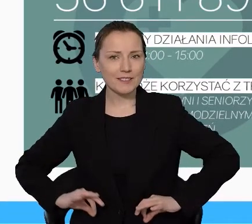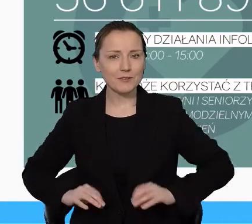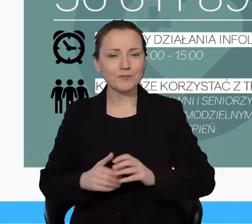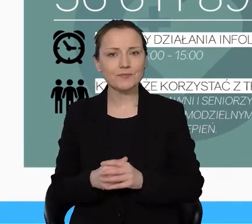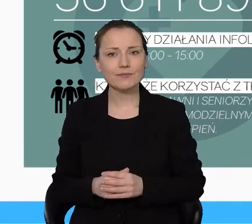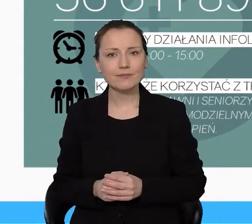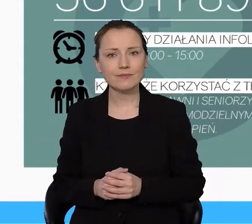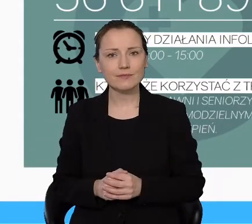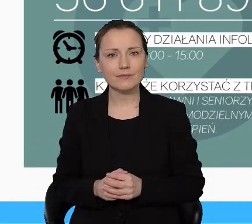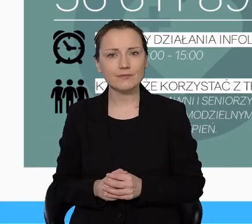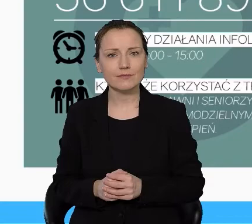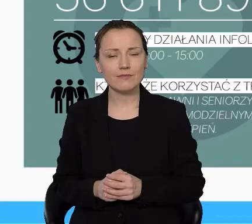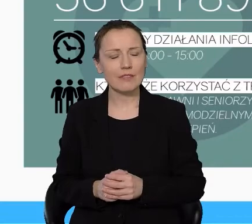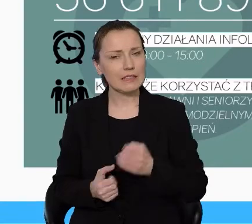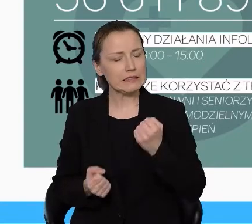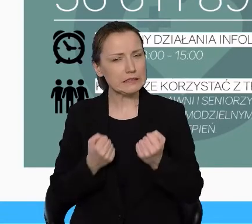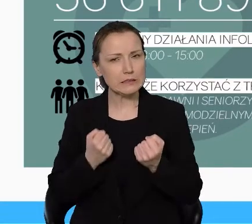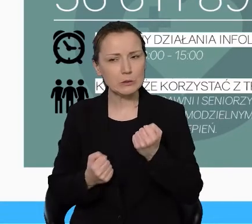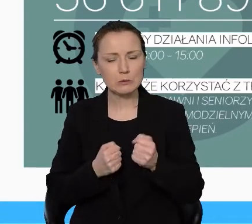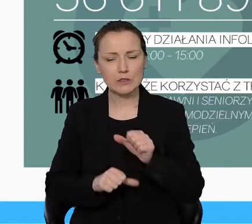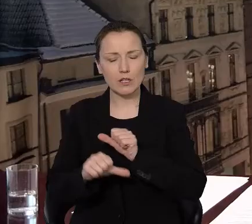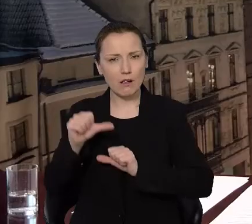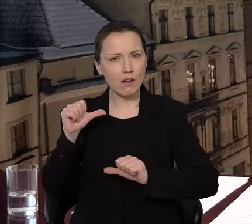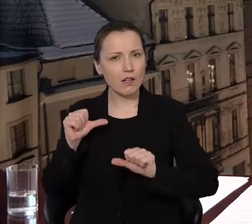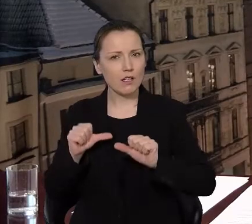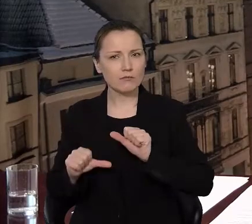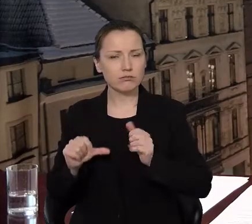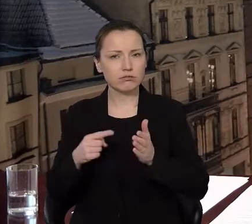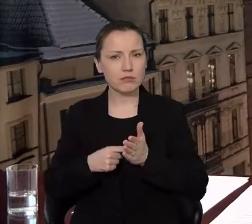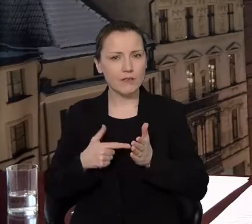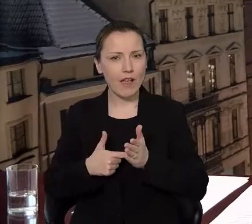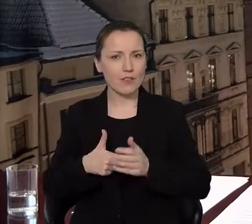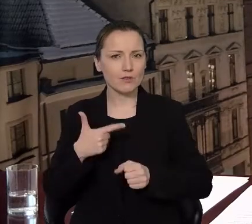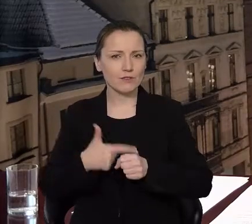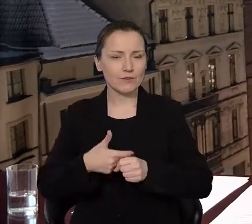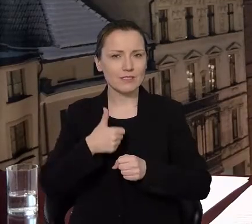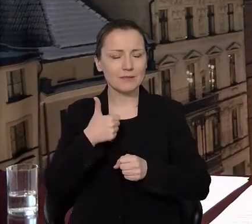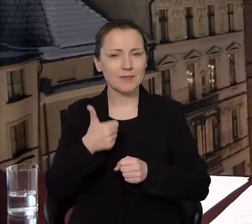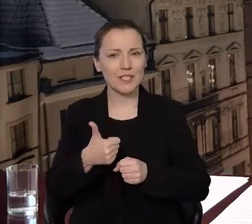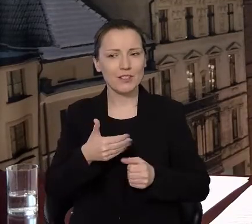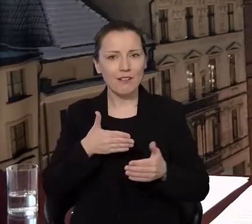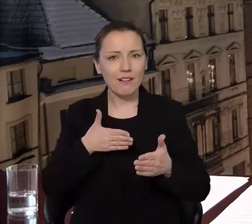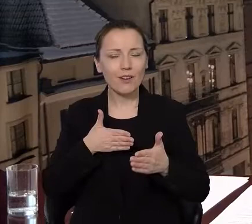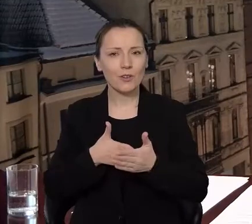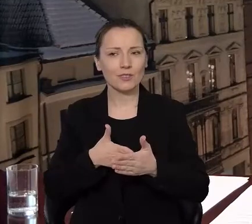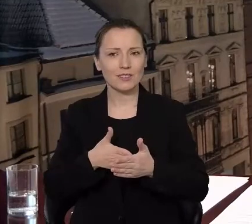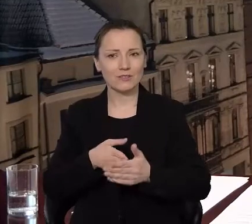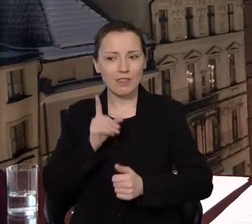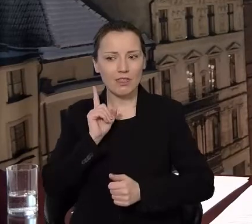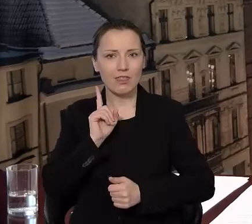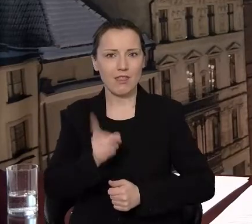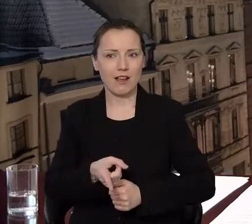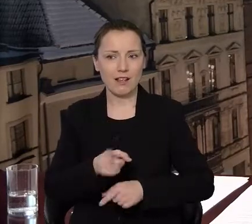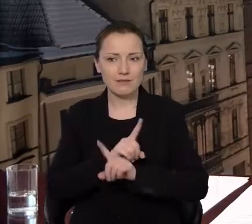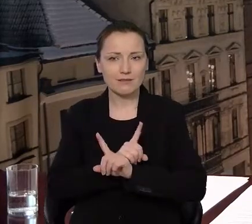trudny był ten rok 2021. Ograniczenia, zakazy, nakazy